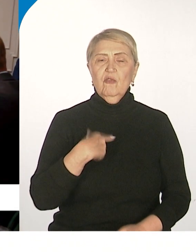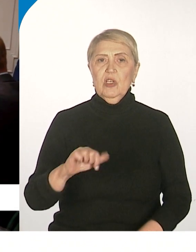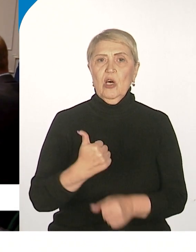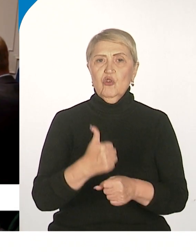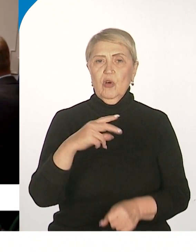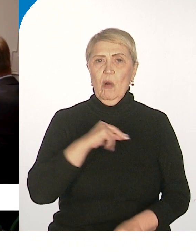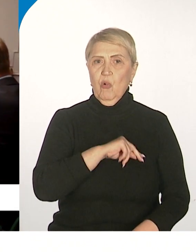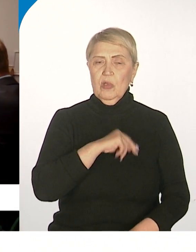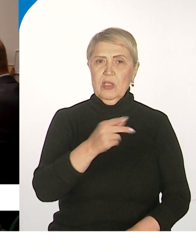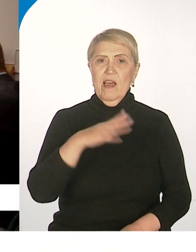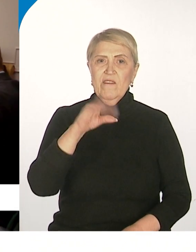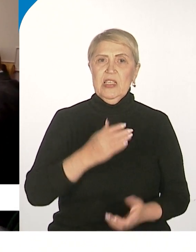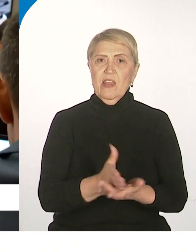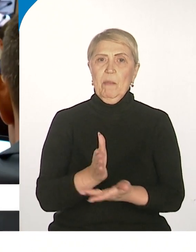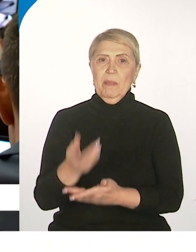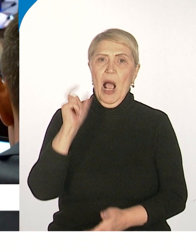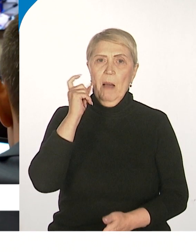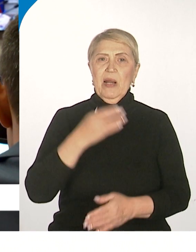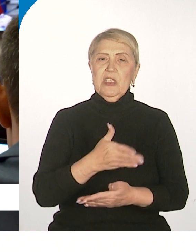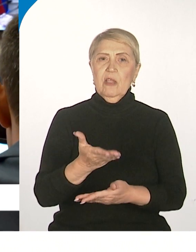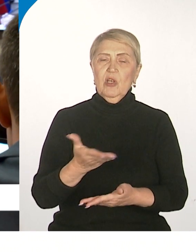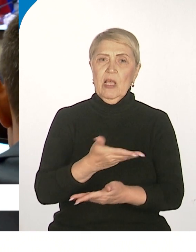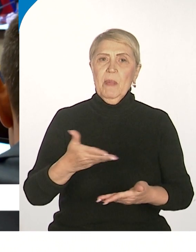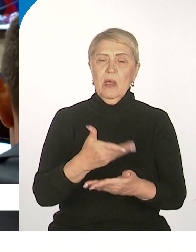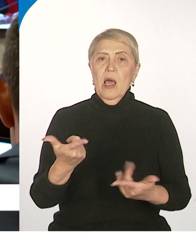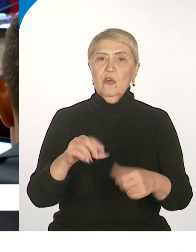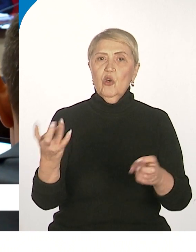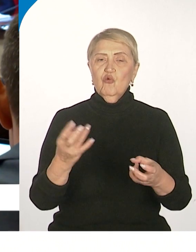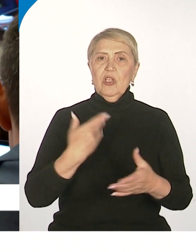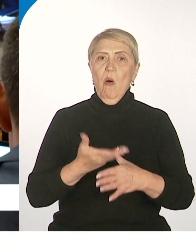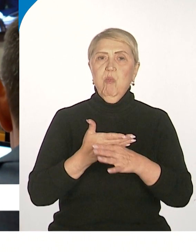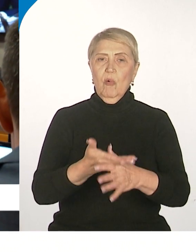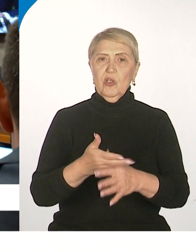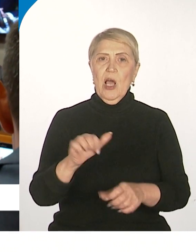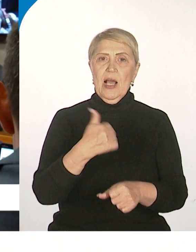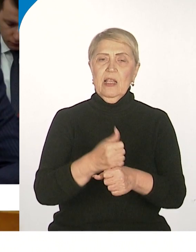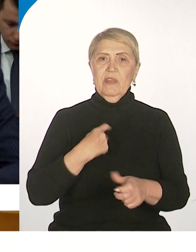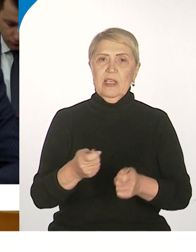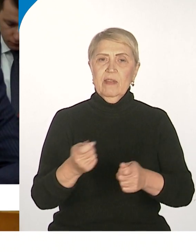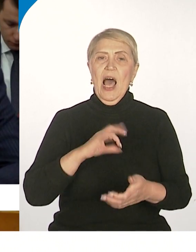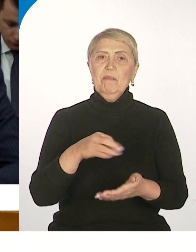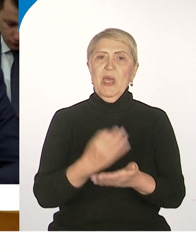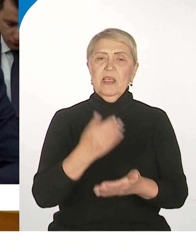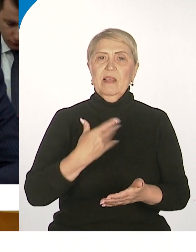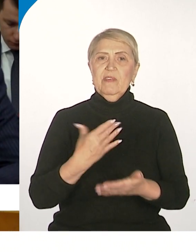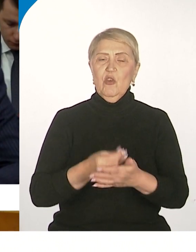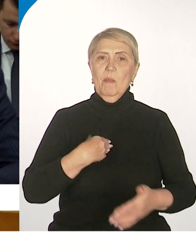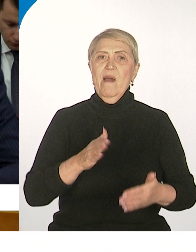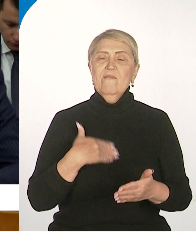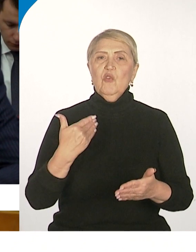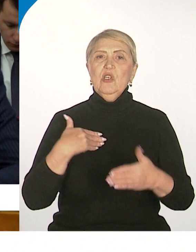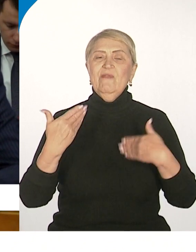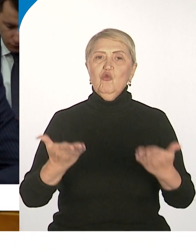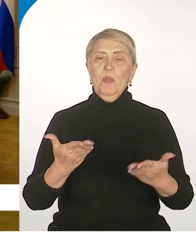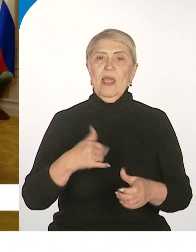направления развития Хабаровского края, в которых нужна помощь Сената, Михаил Дегтярев обозначит в своем выступлении в Совете Федерации во время